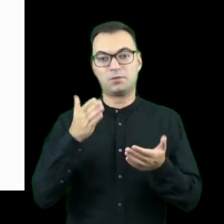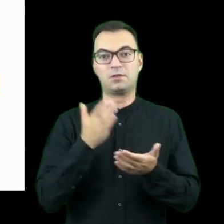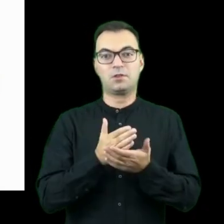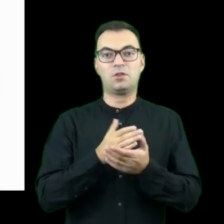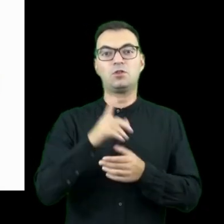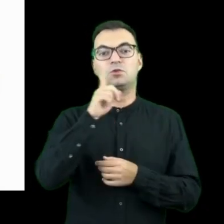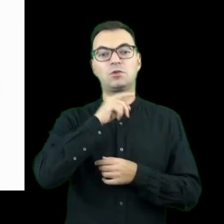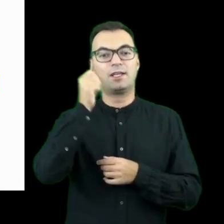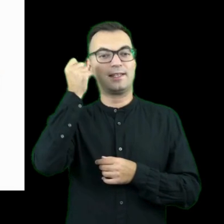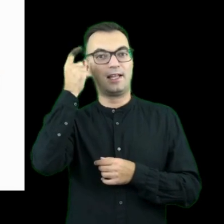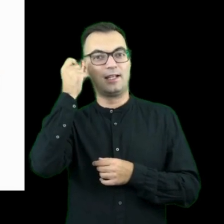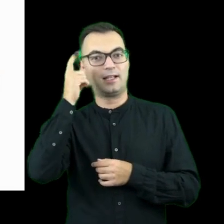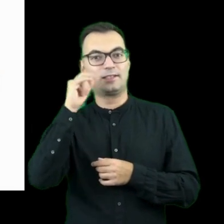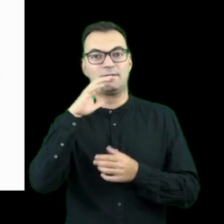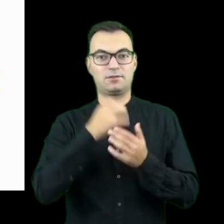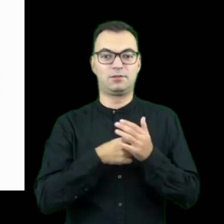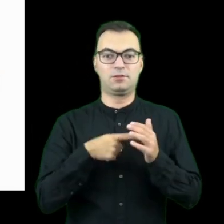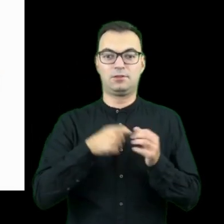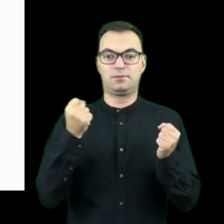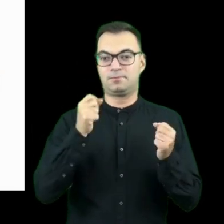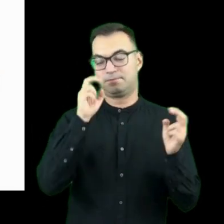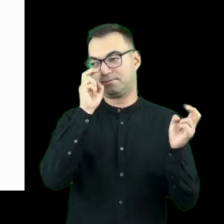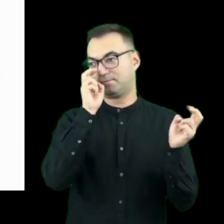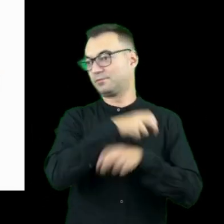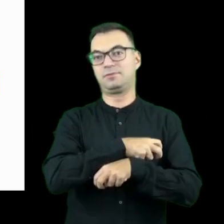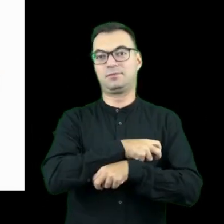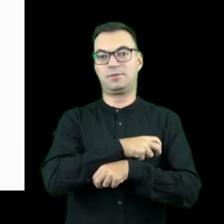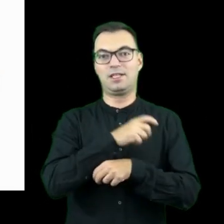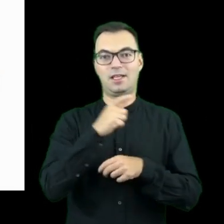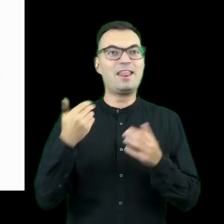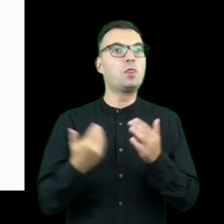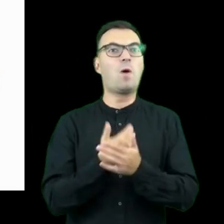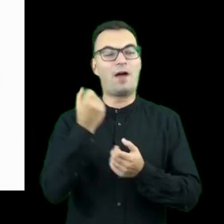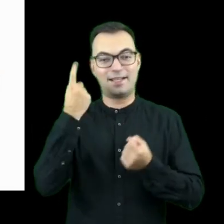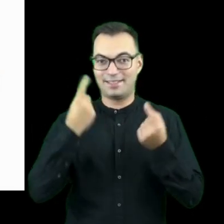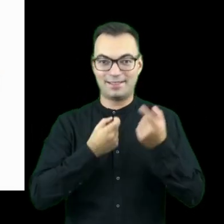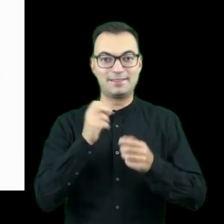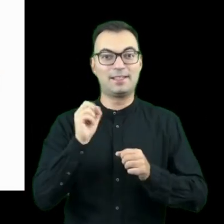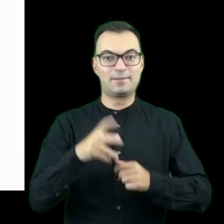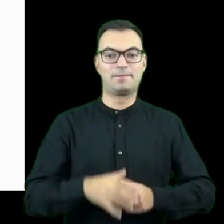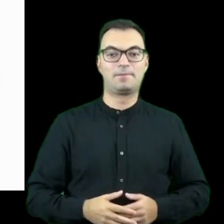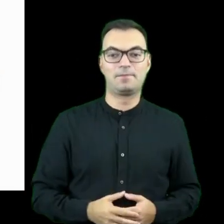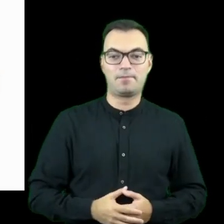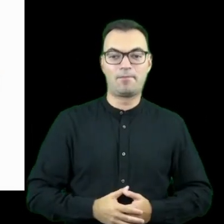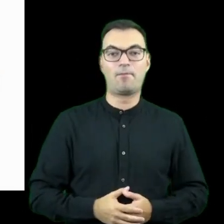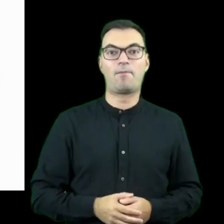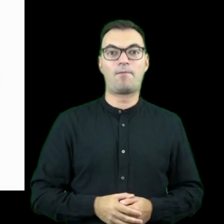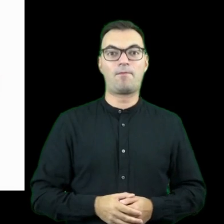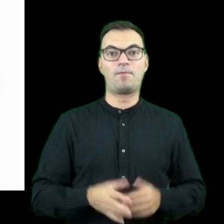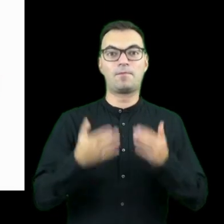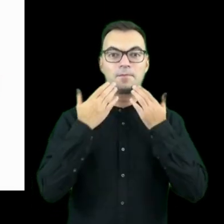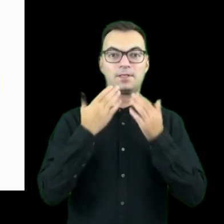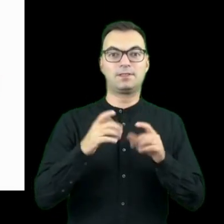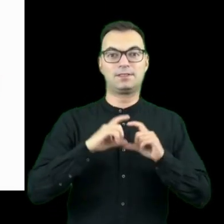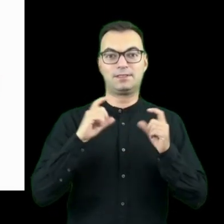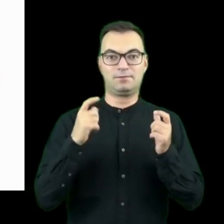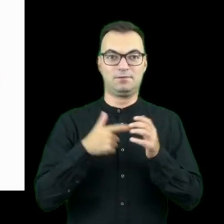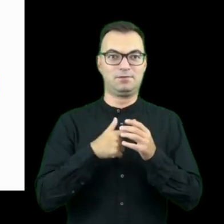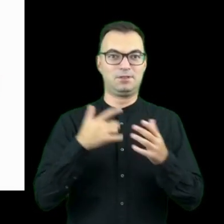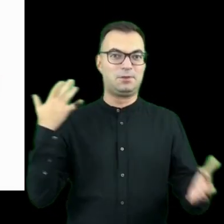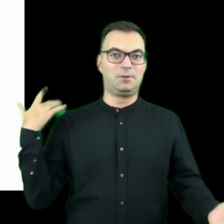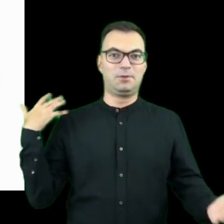zastosowaniu szczęścia inteligencji, która jest teraz jedną z najciekawszych innowacji. Ale dzięki całej rzeszy tego